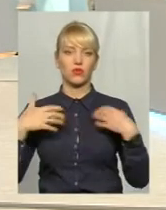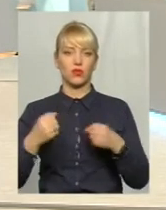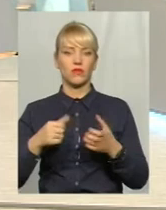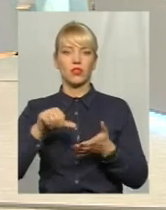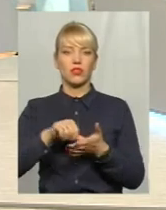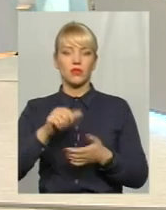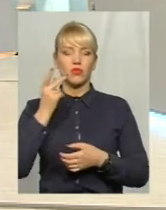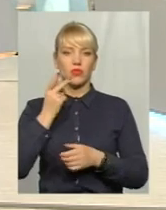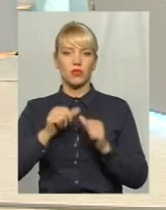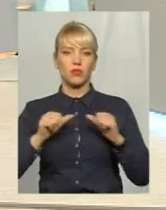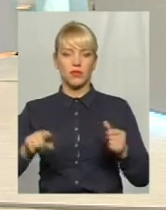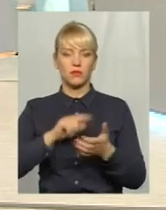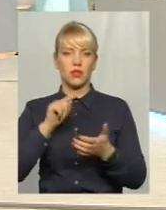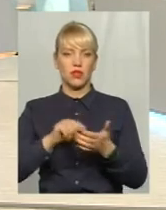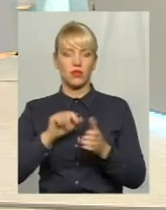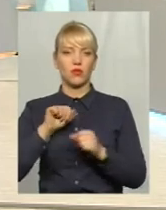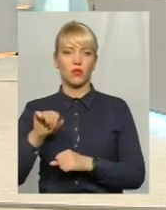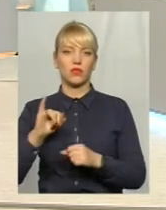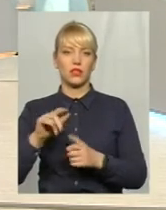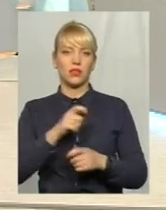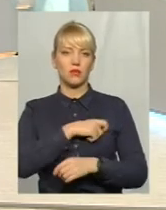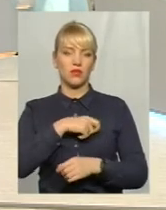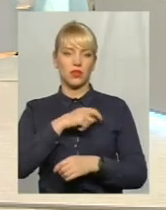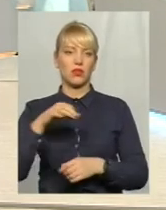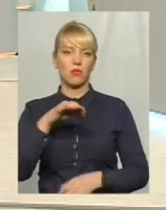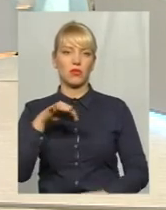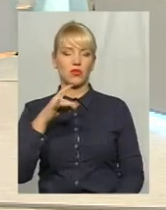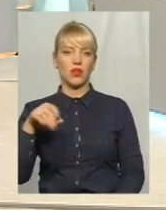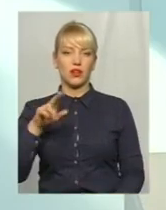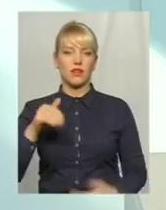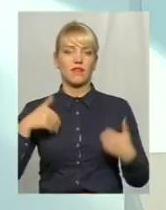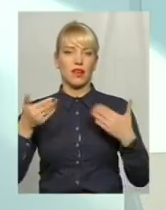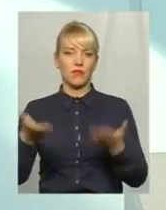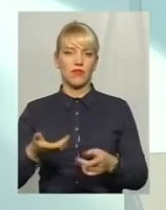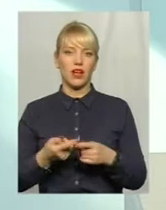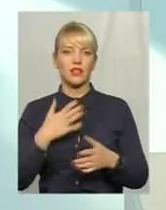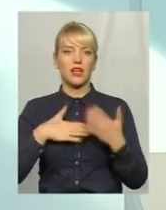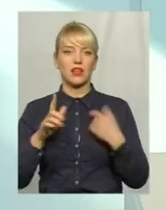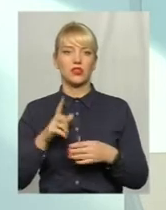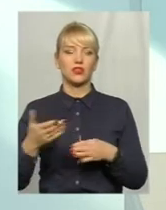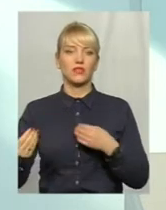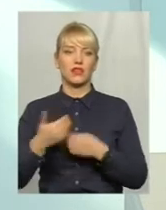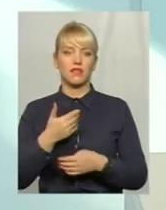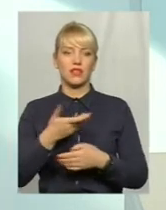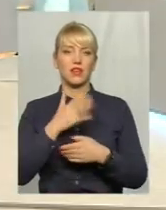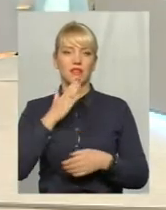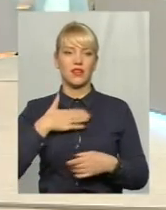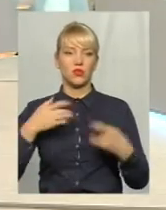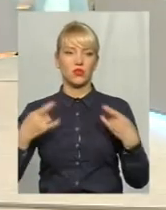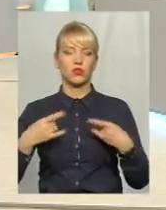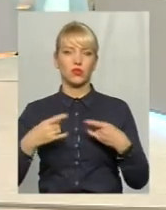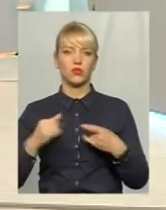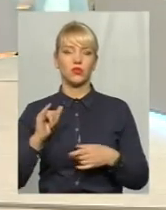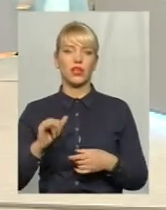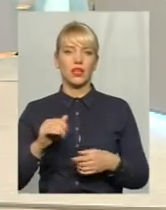постійної комісії з питань охорони здоров'я та депутатом обласної ради. Мої вітання. Доброго вечора. Радий, що ви знайшли час сьогодні бути в нашій студії. І